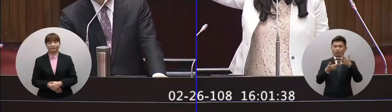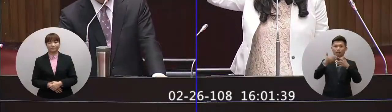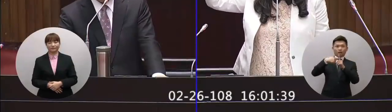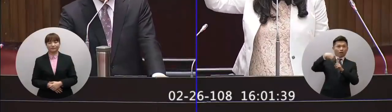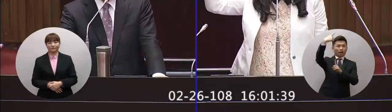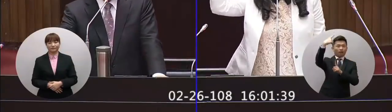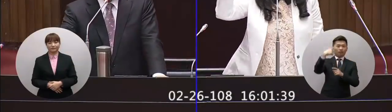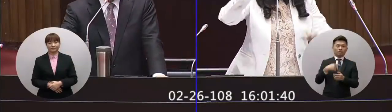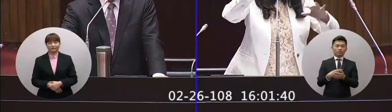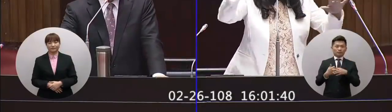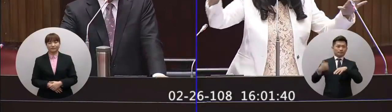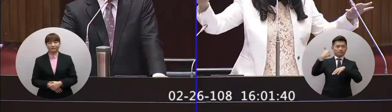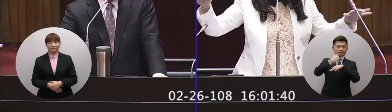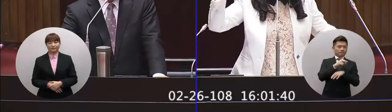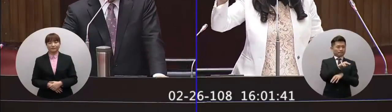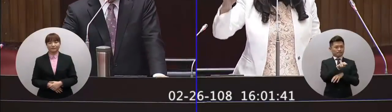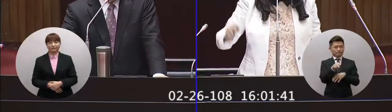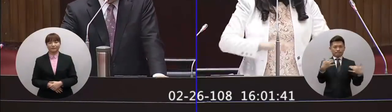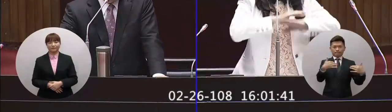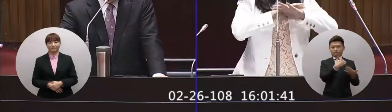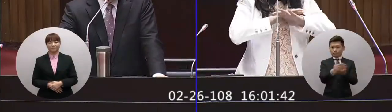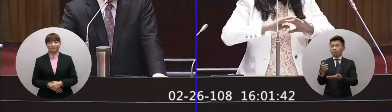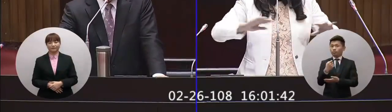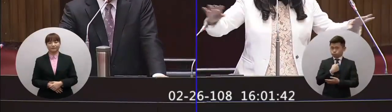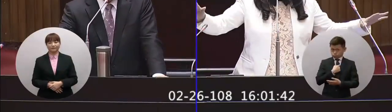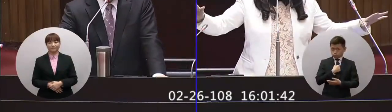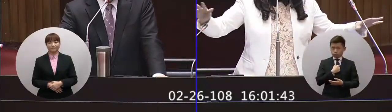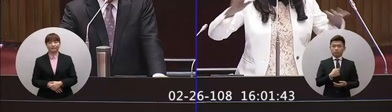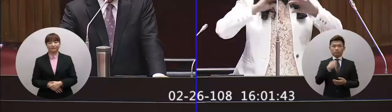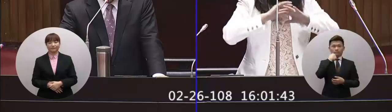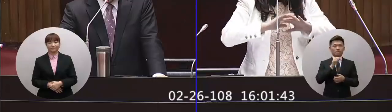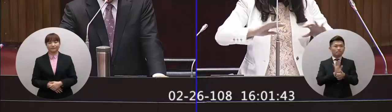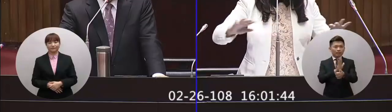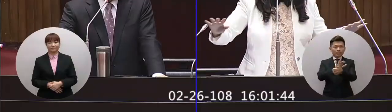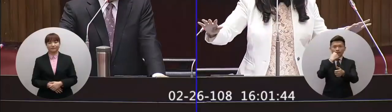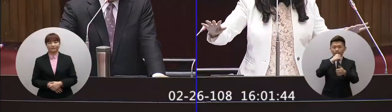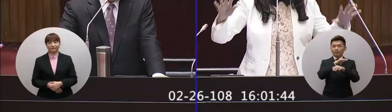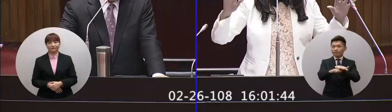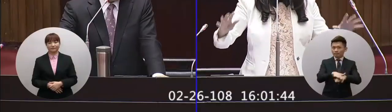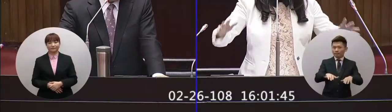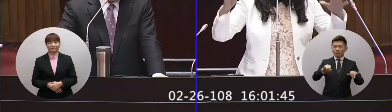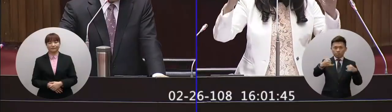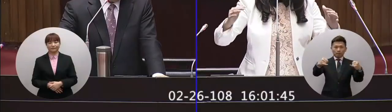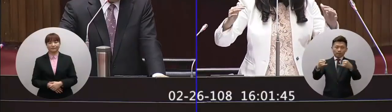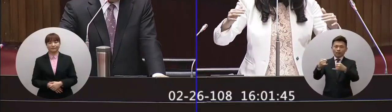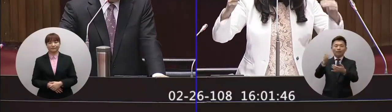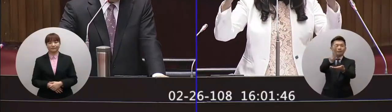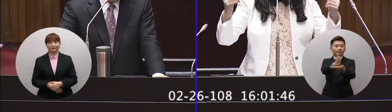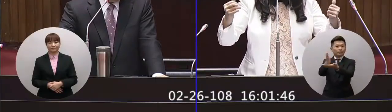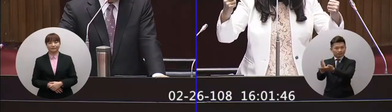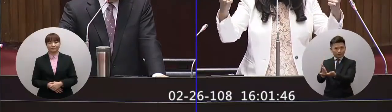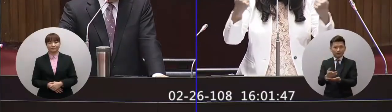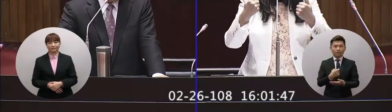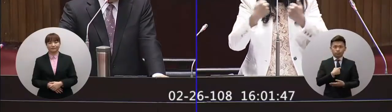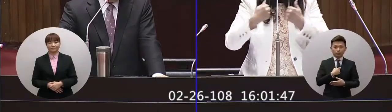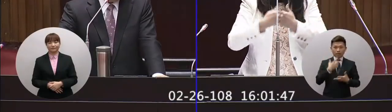你要站在很高層來看所有的問題這些問題就是要怎麼樣讓台灣和諧怎麼樣能夠沒有對立怎麼樣能夠讓大家的